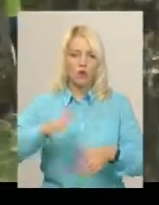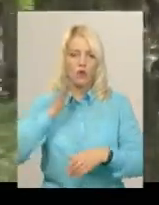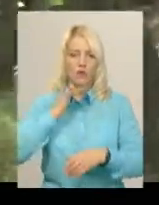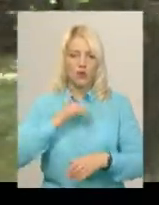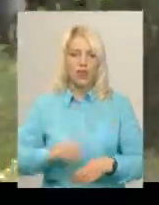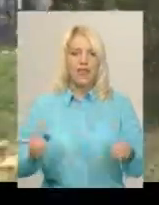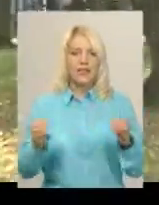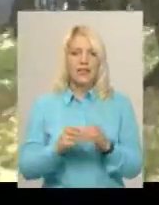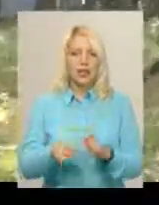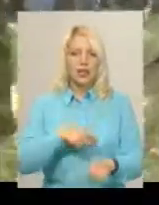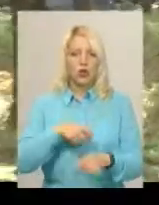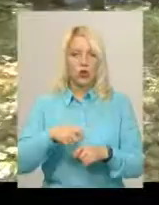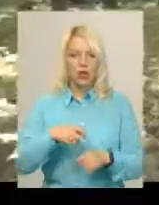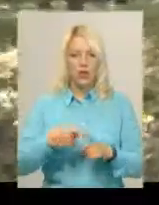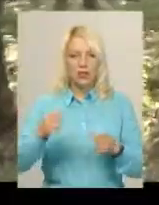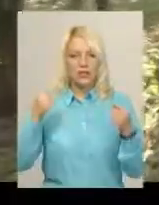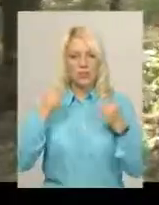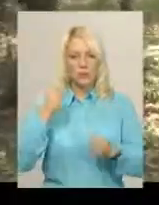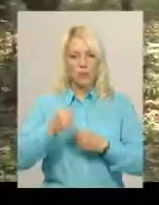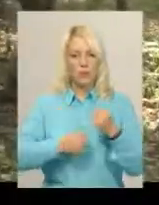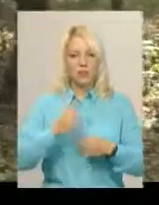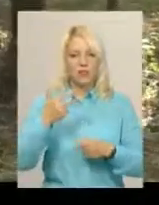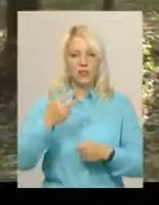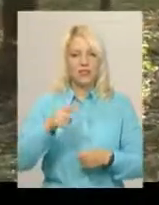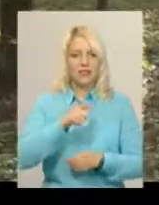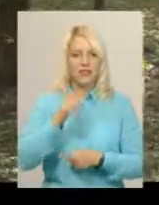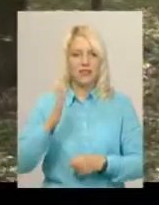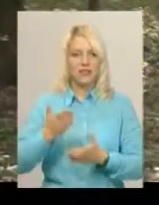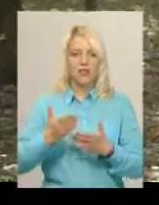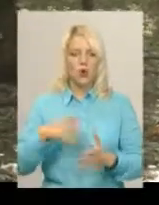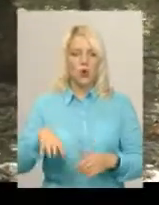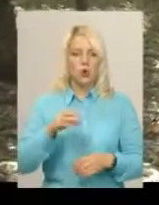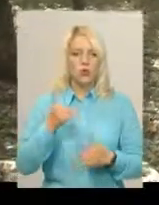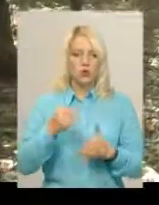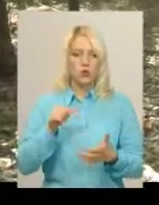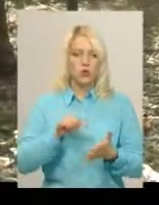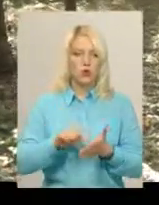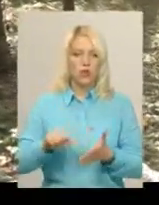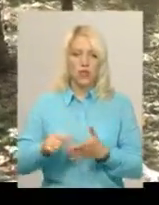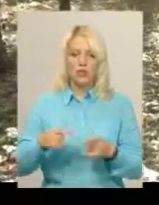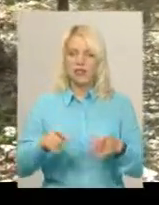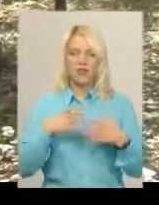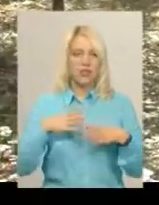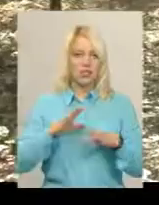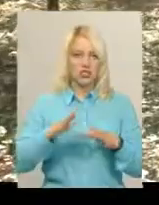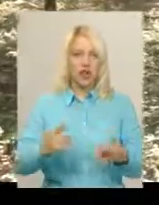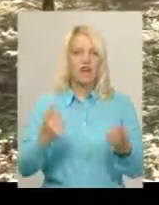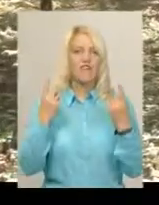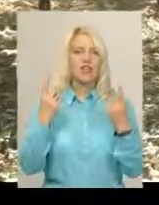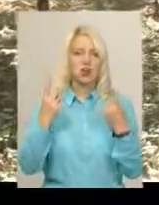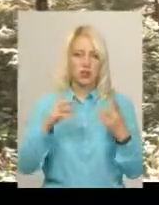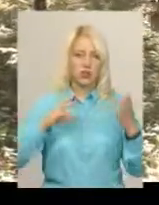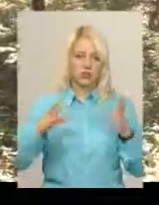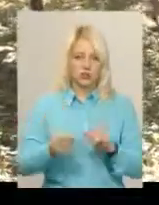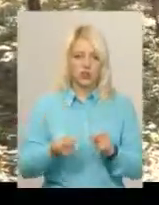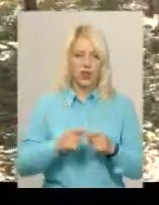10 кілометрів спортсмен тоді пробіг за 30 хвилин. Від усіх сьогоднішніх учасників головний суддя високих результатів, каже, не чекає. За його словами,